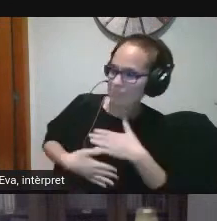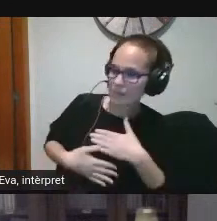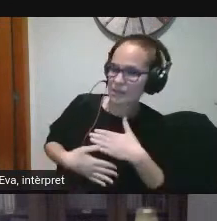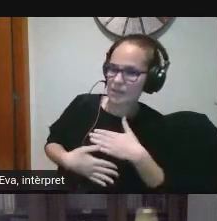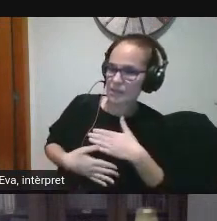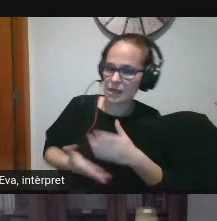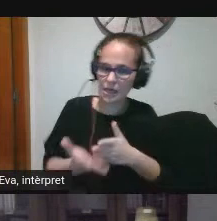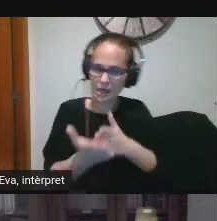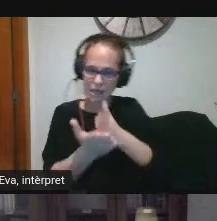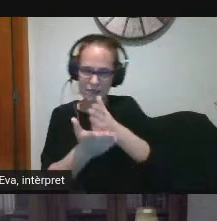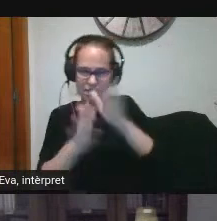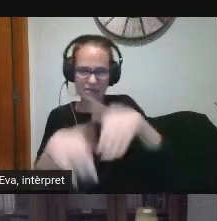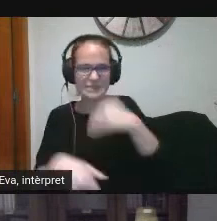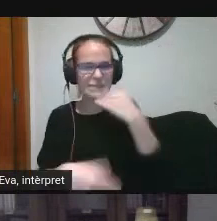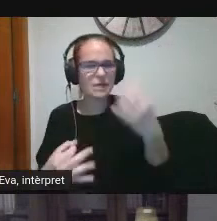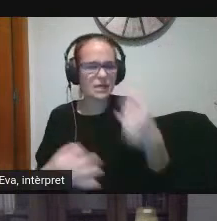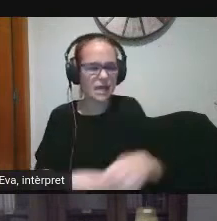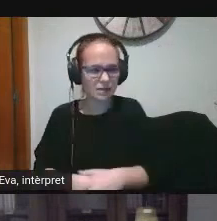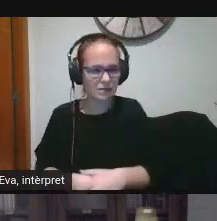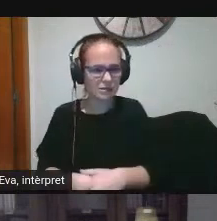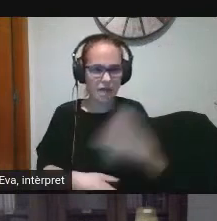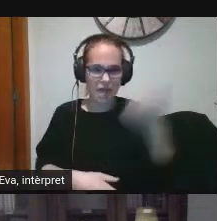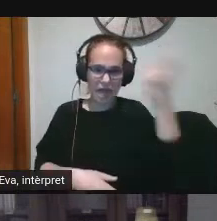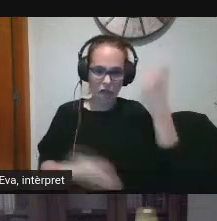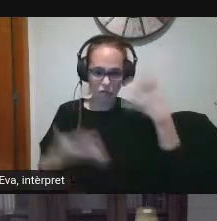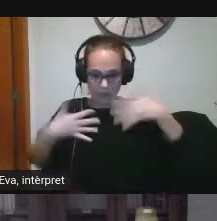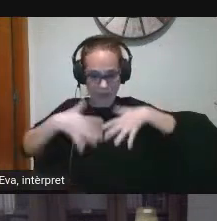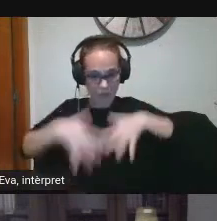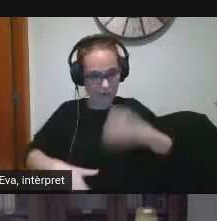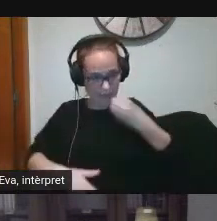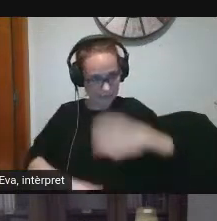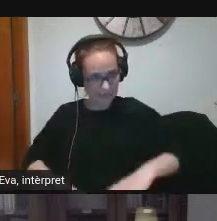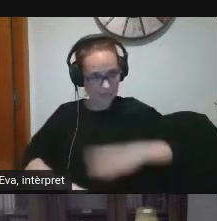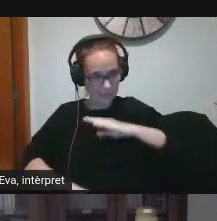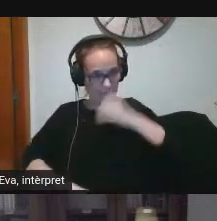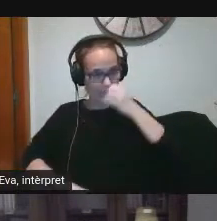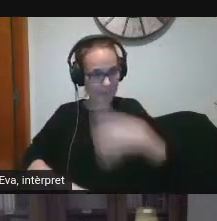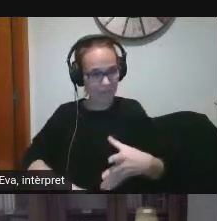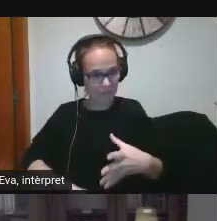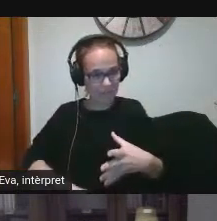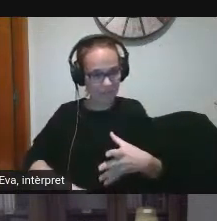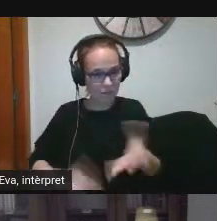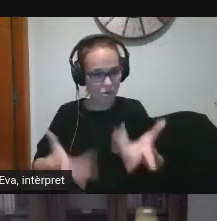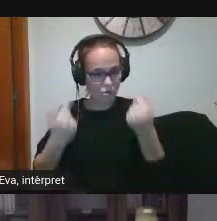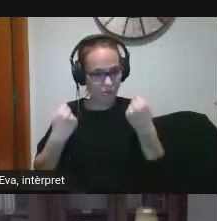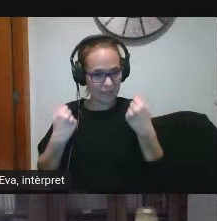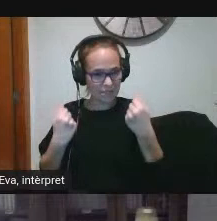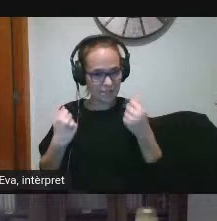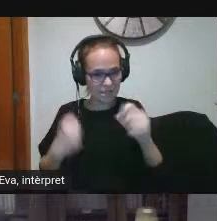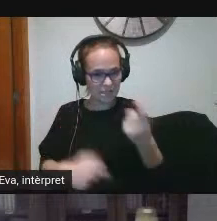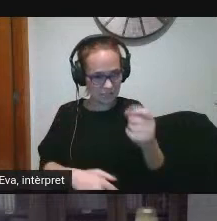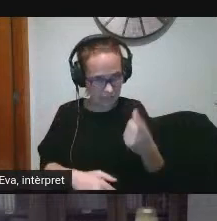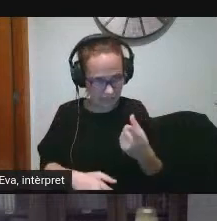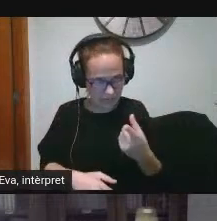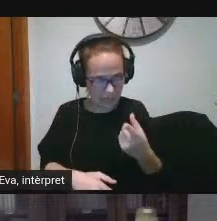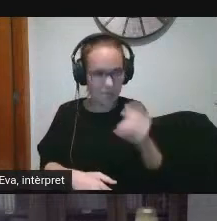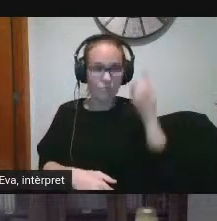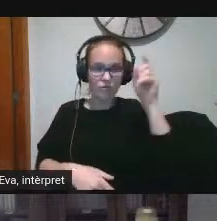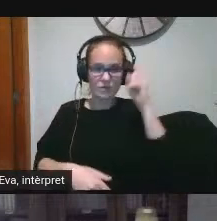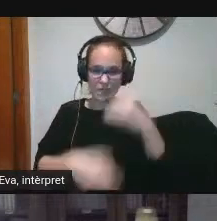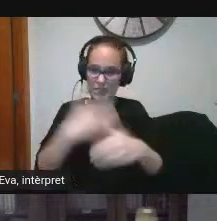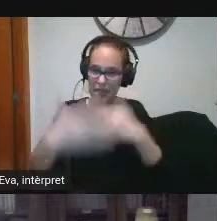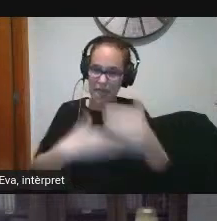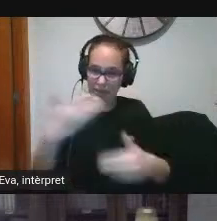l'alumnat està assolint les competències digitals i el professorat està avançant en la seva